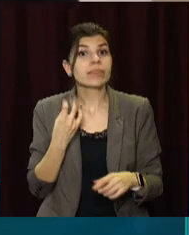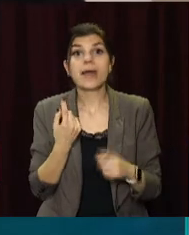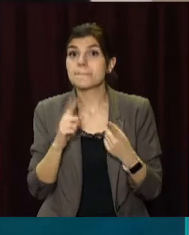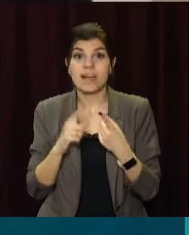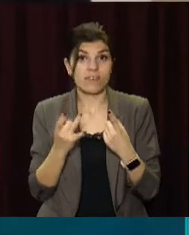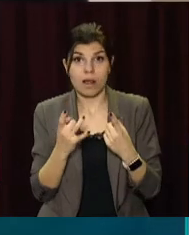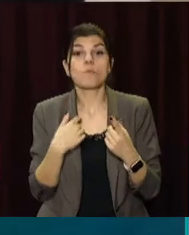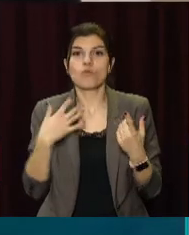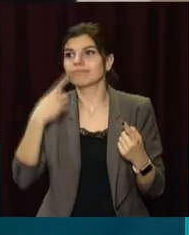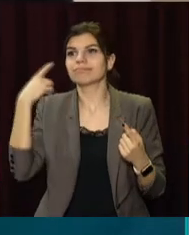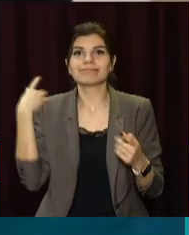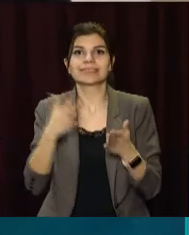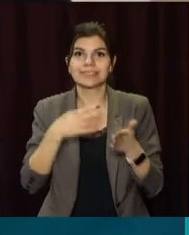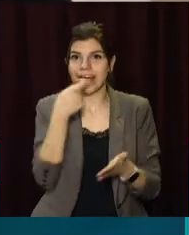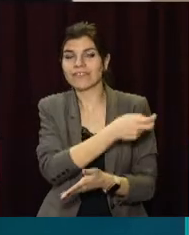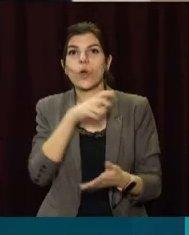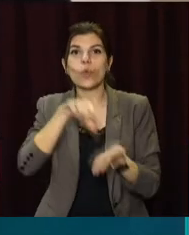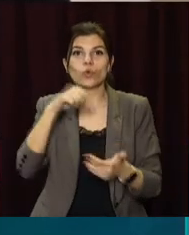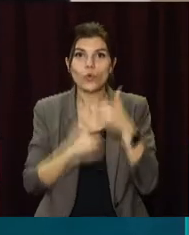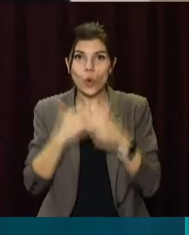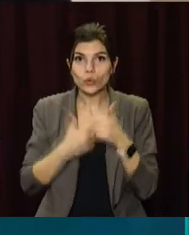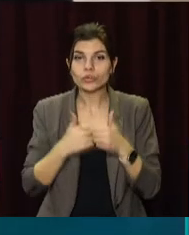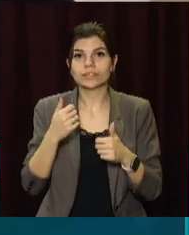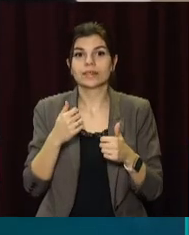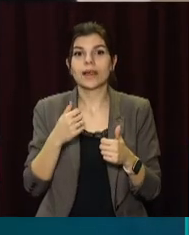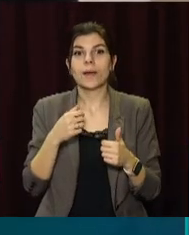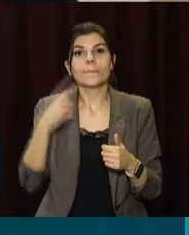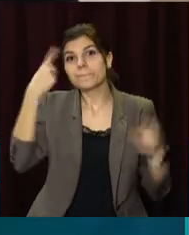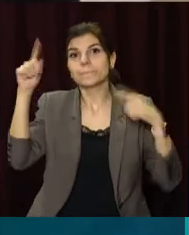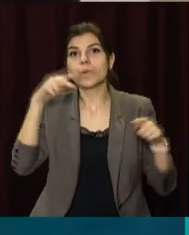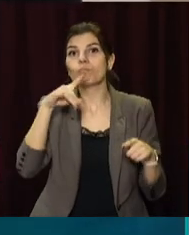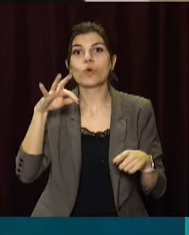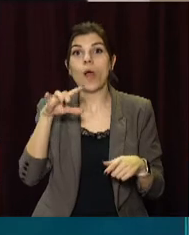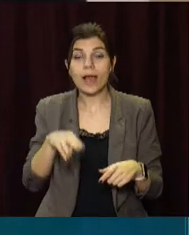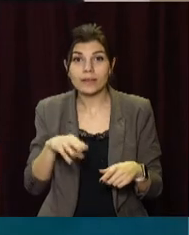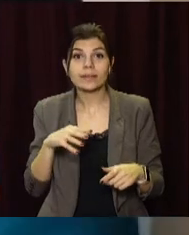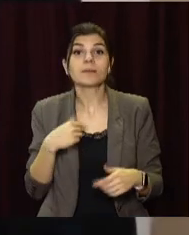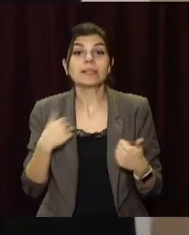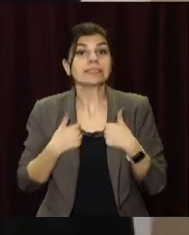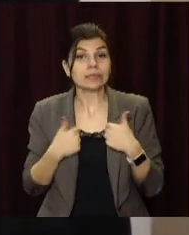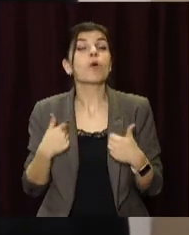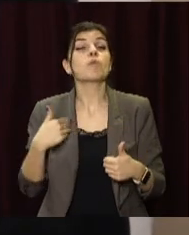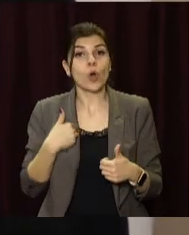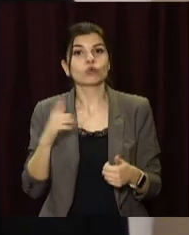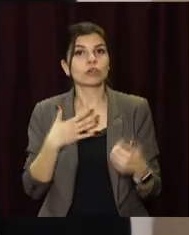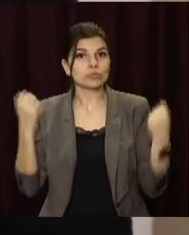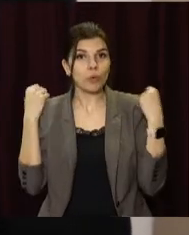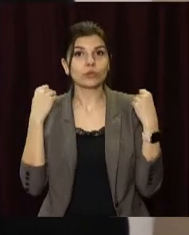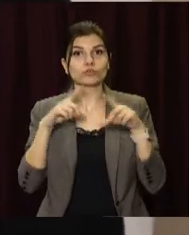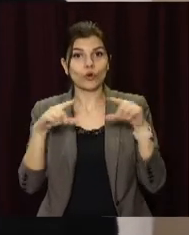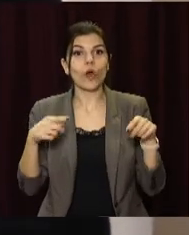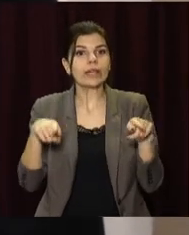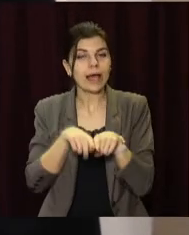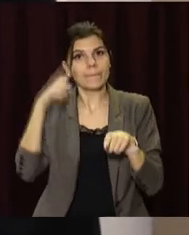подаємо цей проєкт в бюджет участі, в конкурс проєктів. Ми дуже хочемо і стремимося до того, щоб в нашій спортивній школі